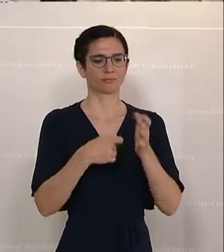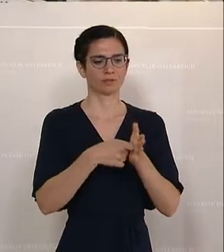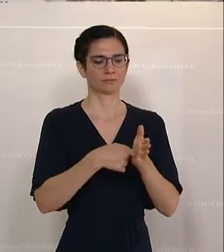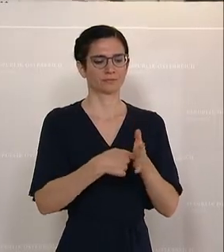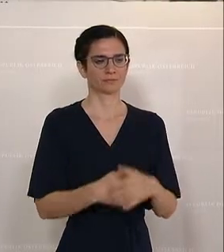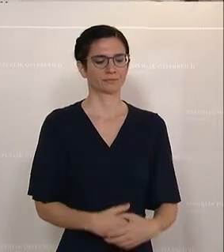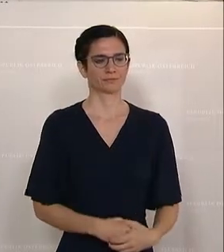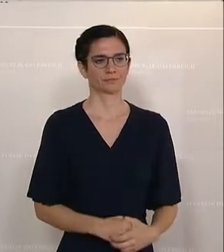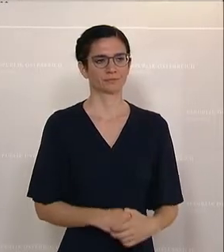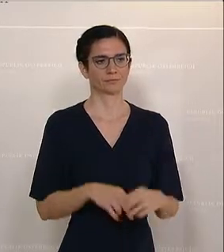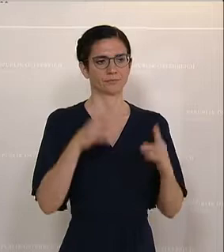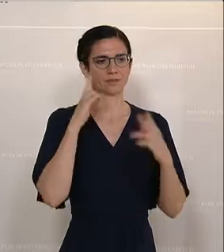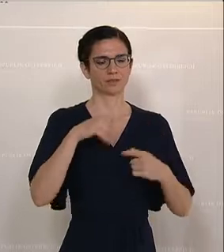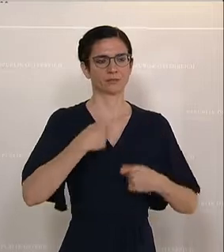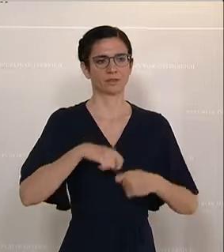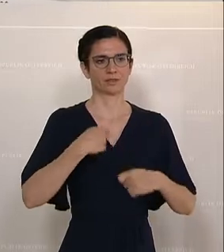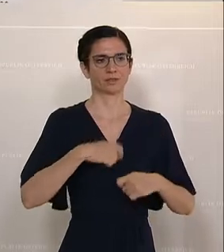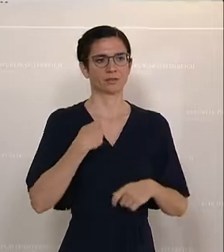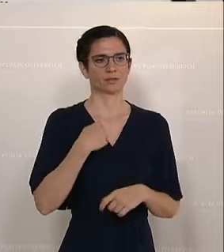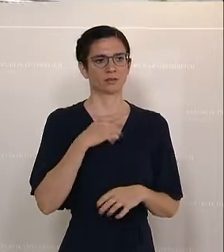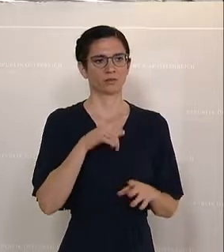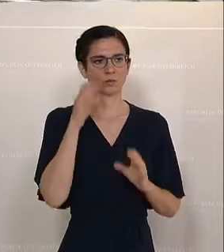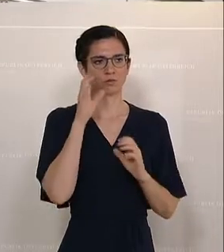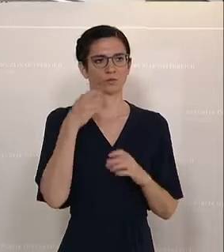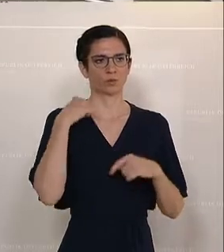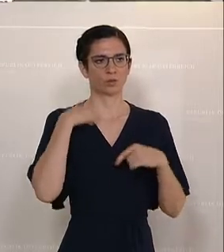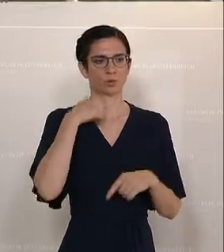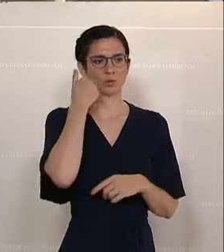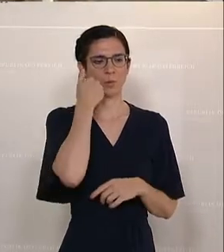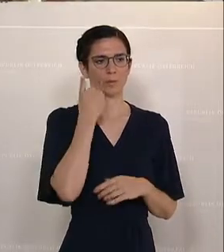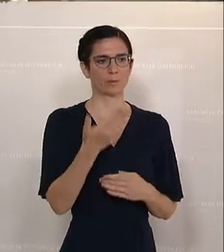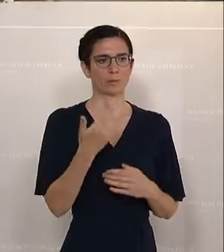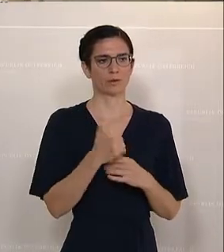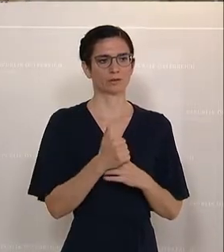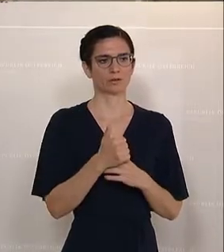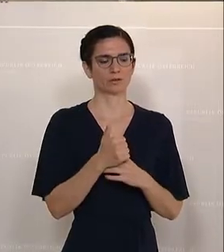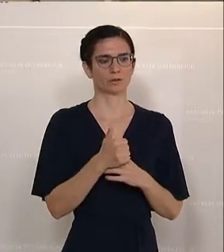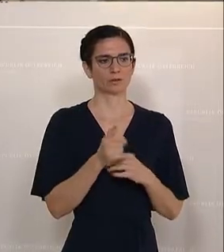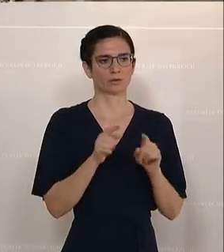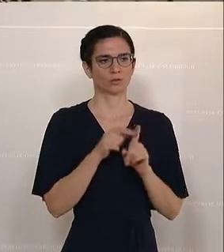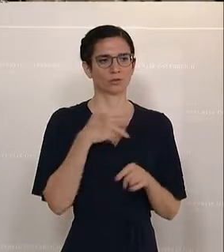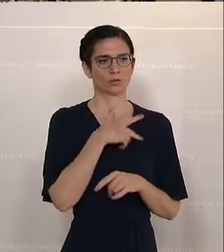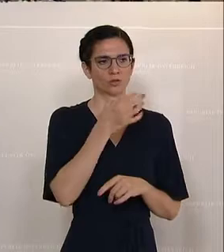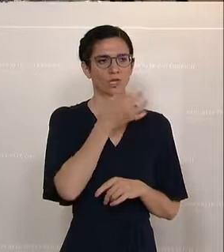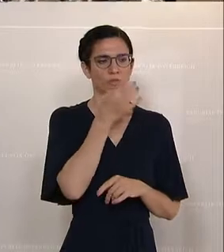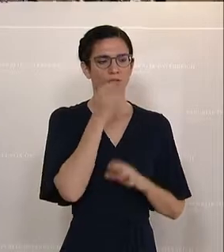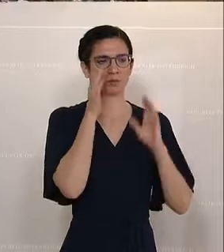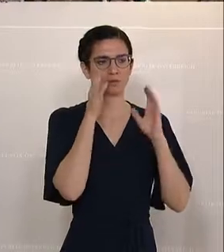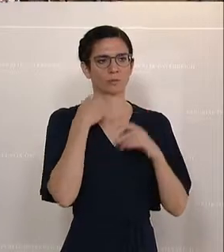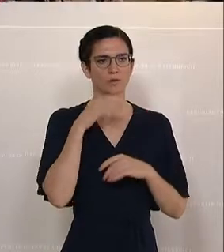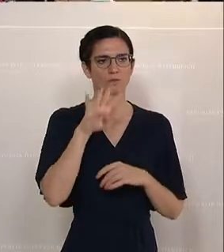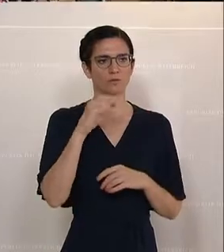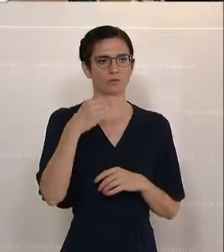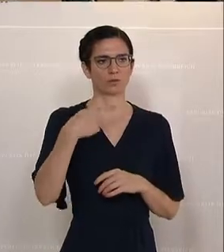Herr Präsident, der ÖVP-Klubobmann und Sozialsprecher der ÖVP, August